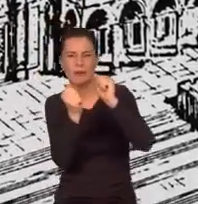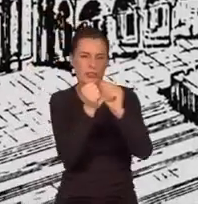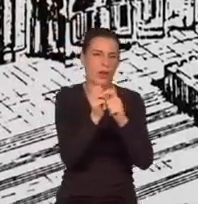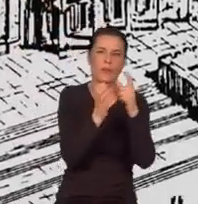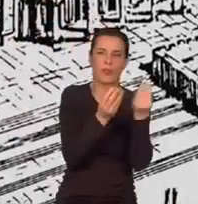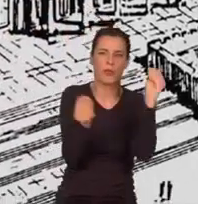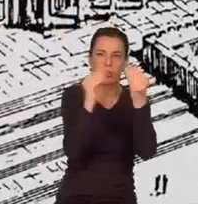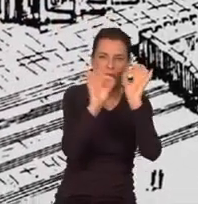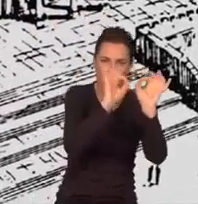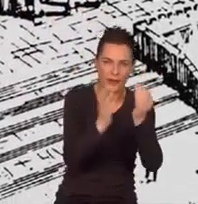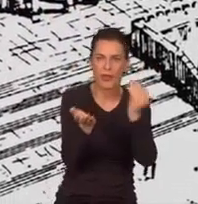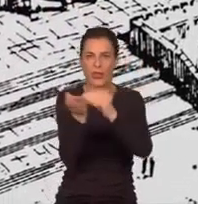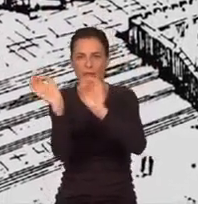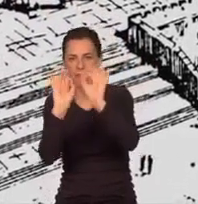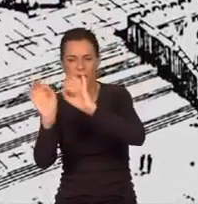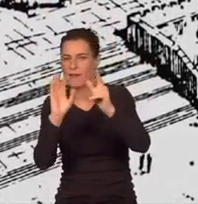niejednorodna.